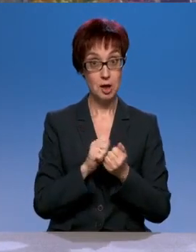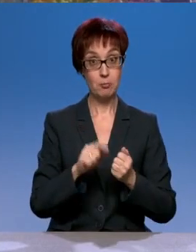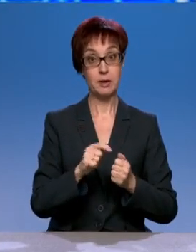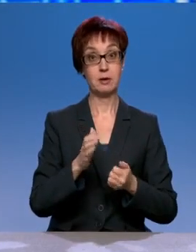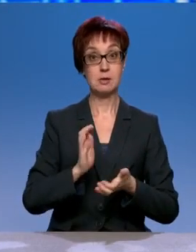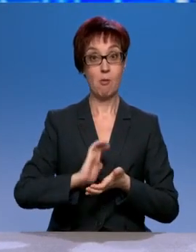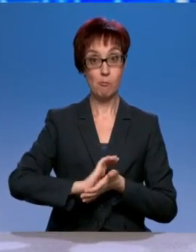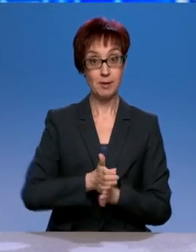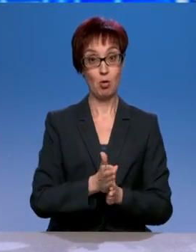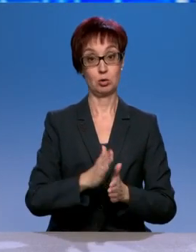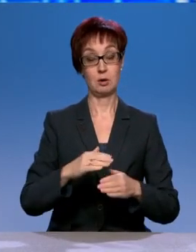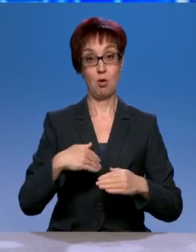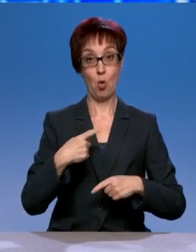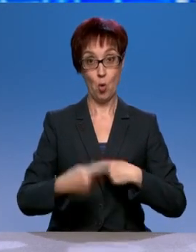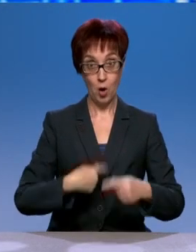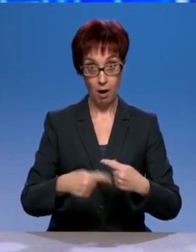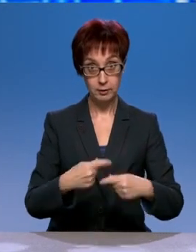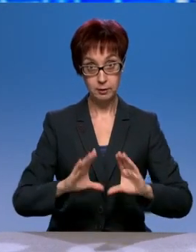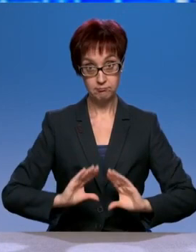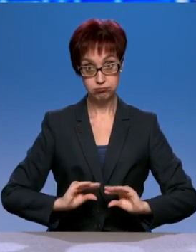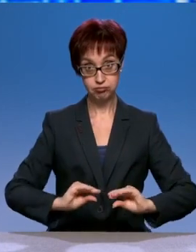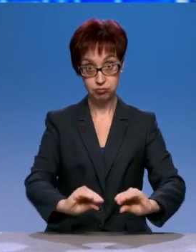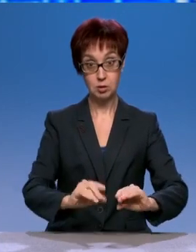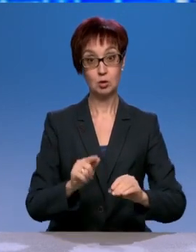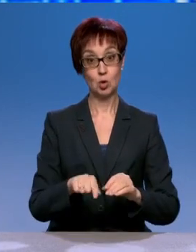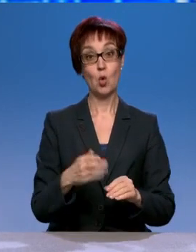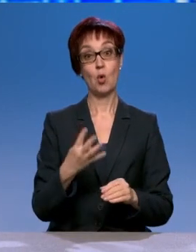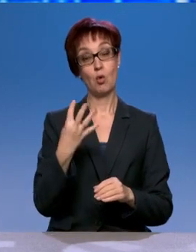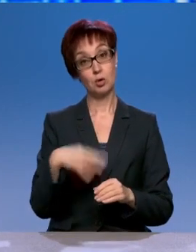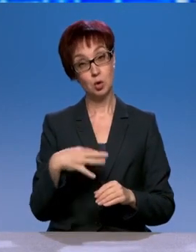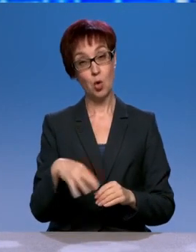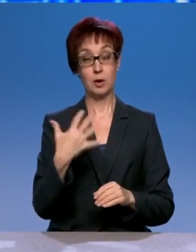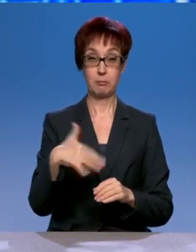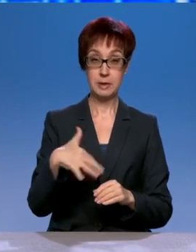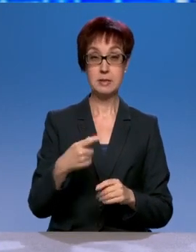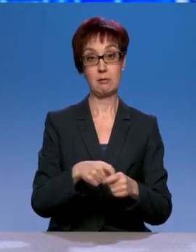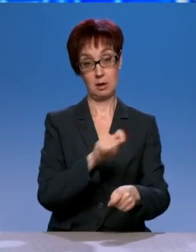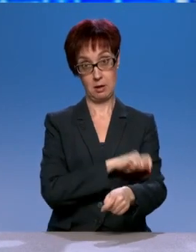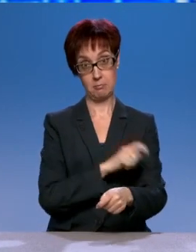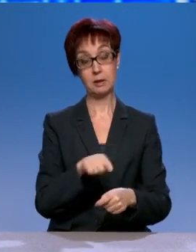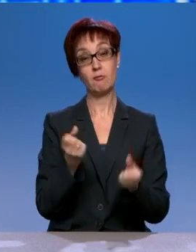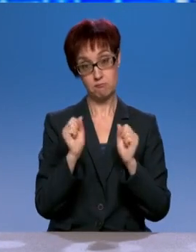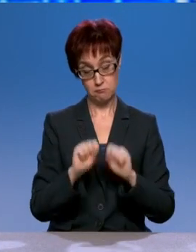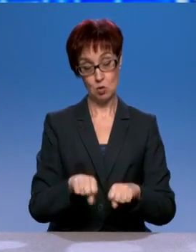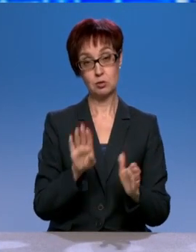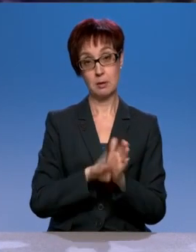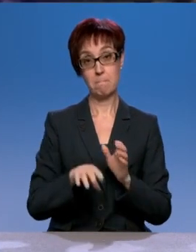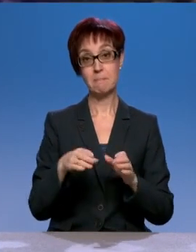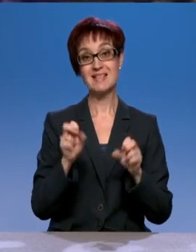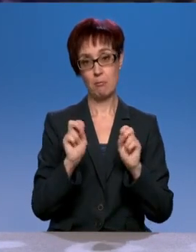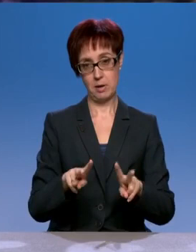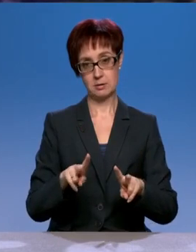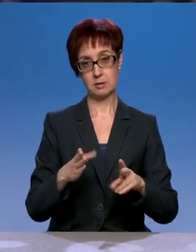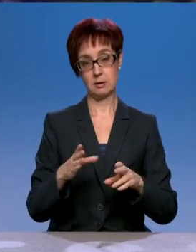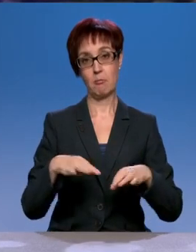в час можно ехать относительно безопасно по такой дороге. Но не больше. Ну, 100 километров уже не поедешь. Ну, в общем, на 100 километров не